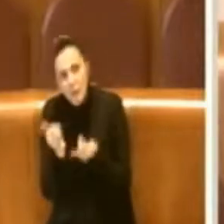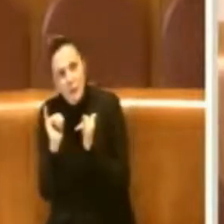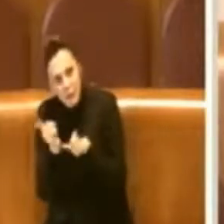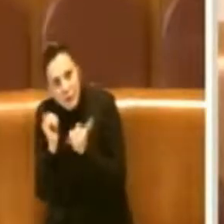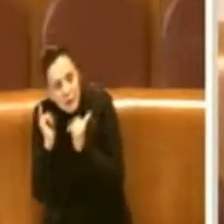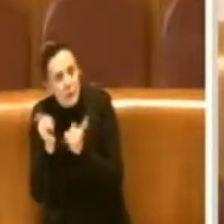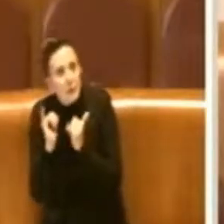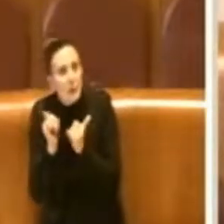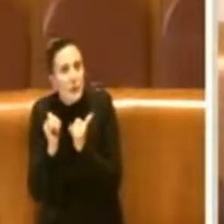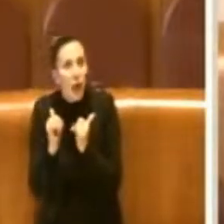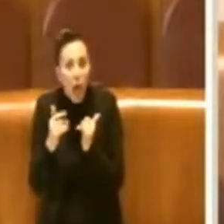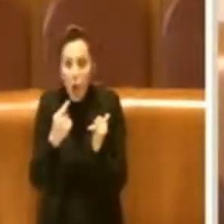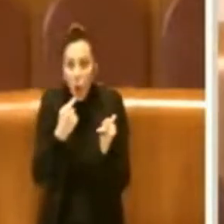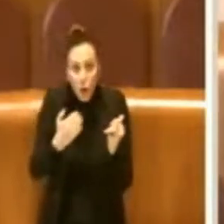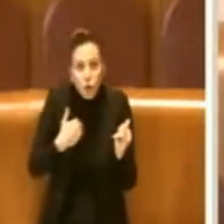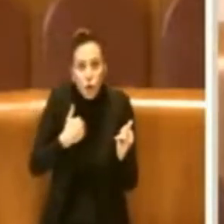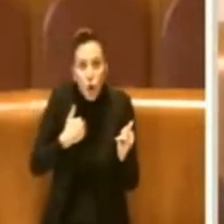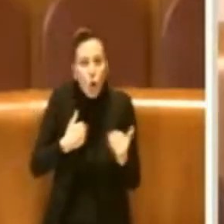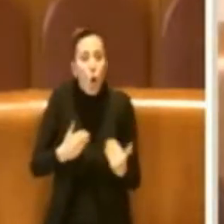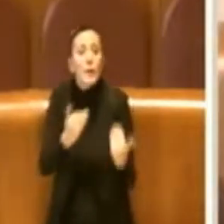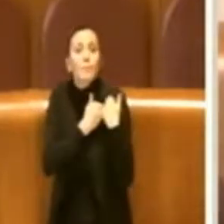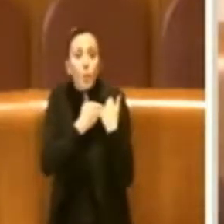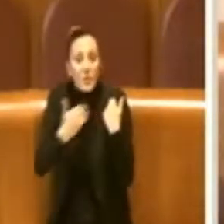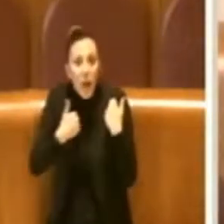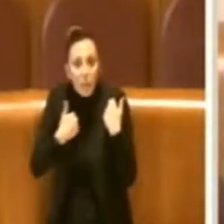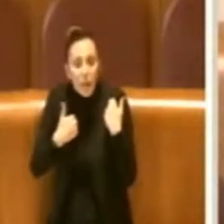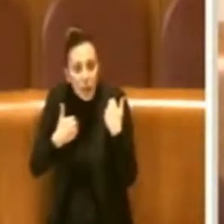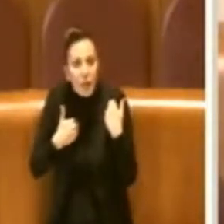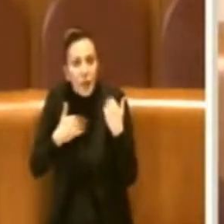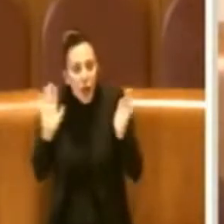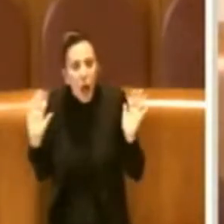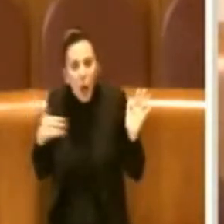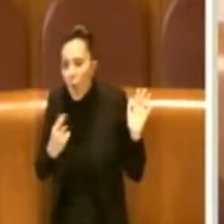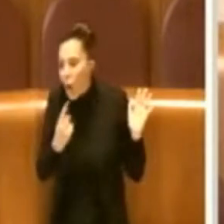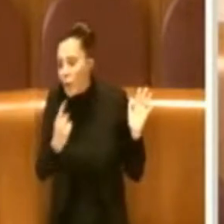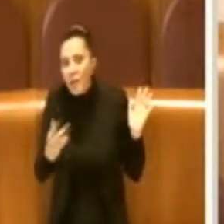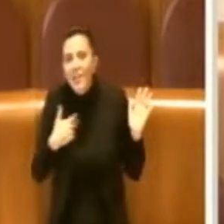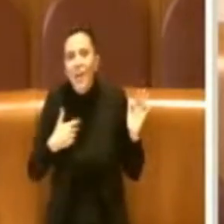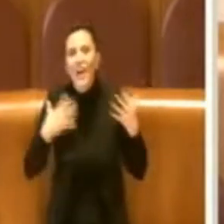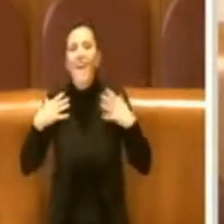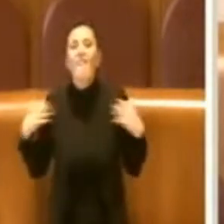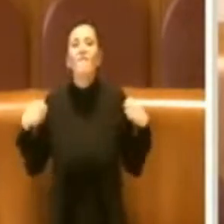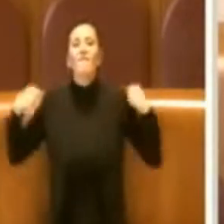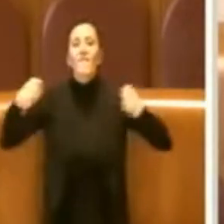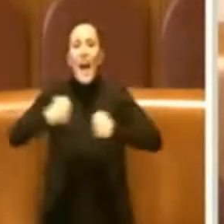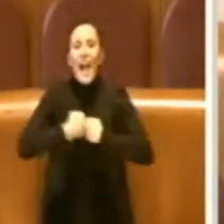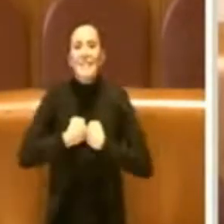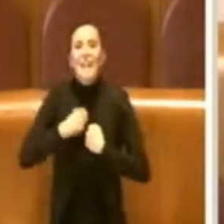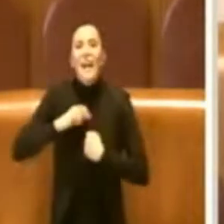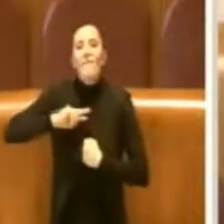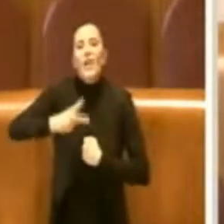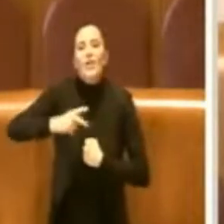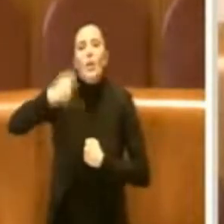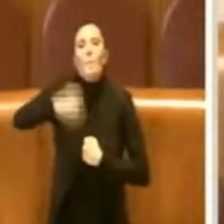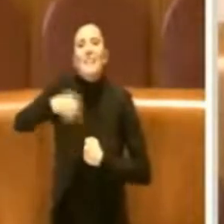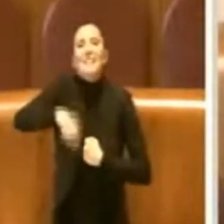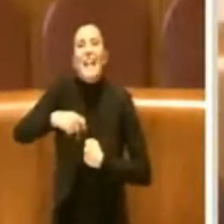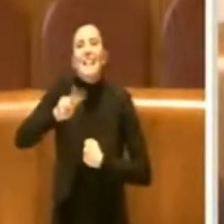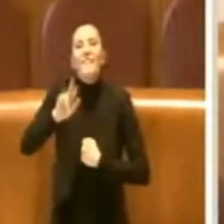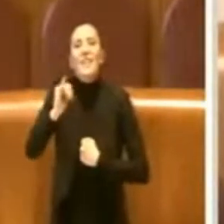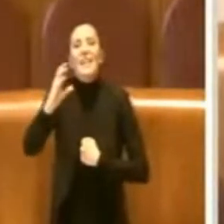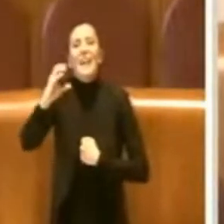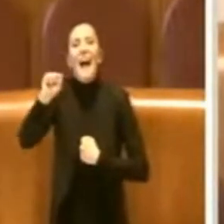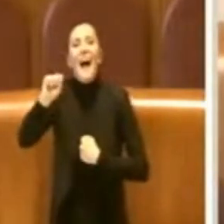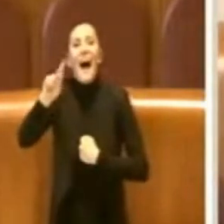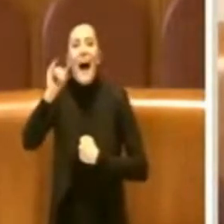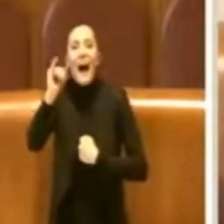meglio. E lo dico io assumendomi la responsabilità, perché nella veste di Vicepresidente Vicario e